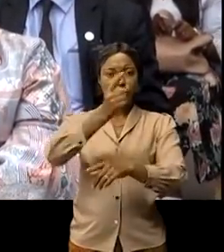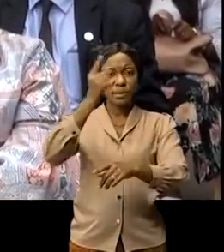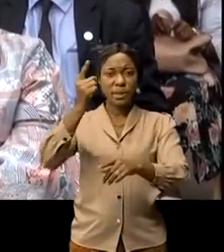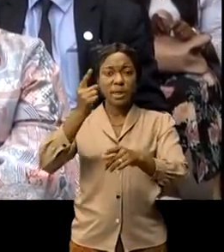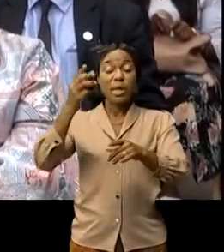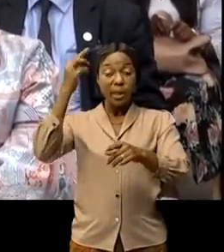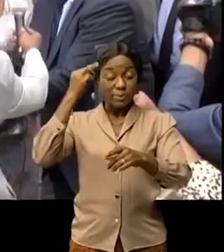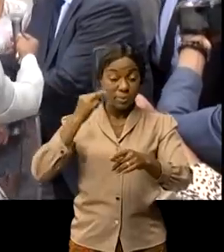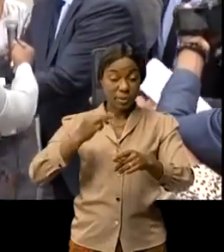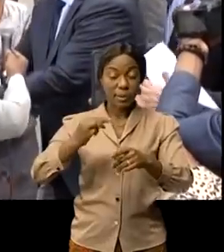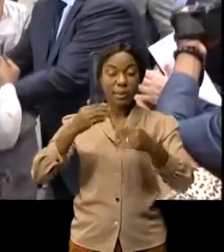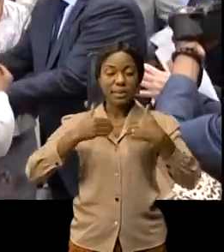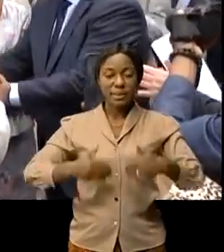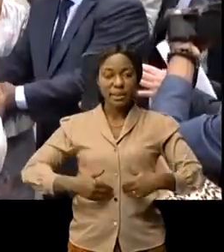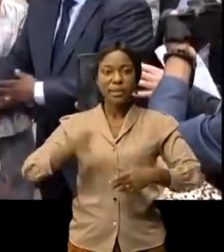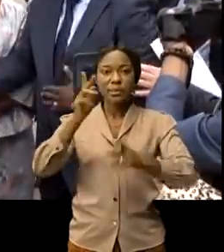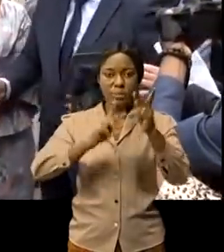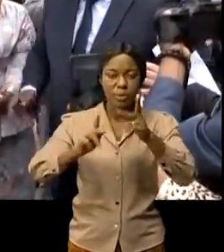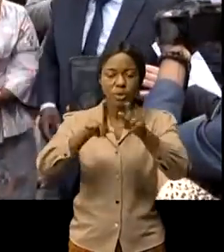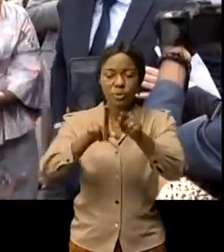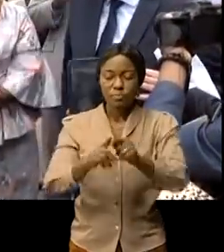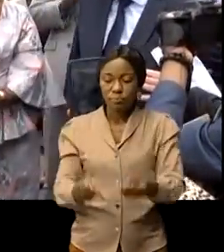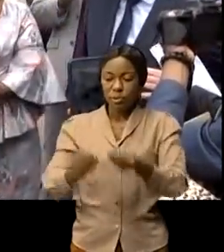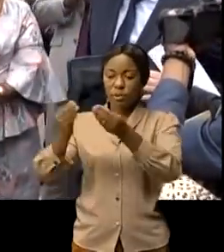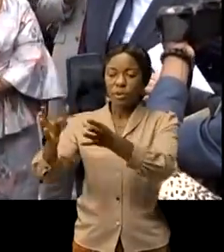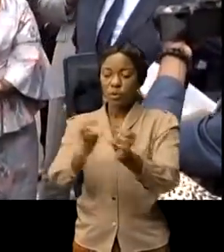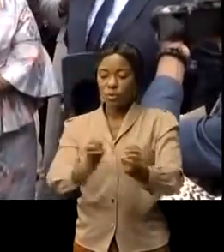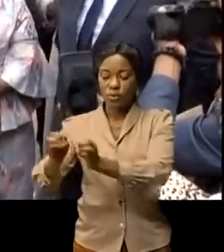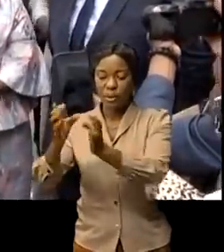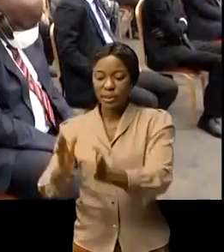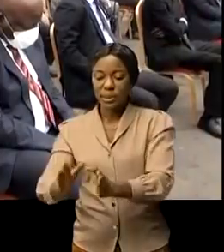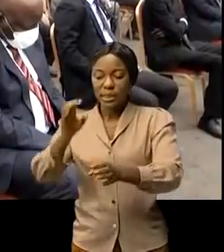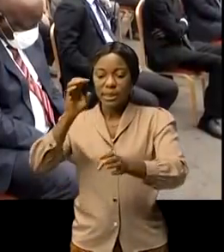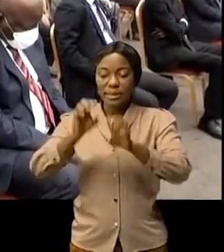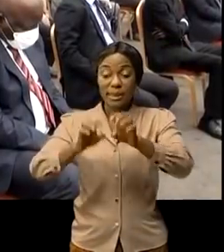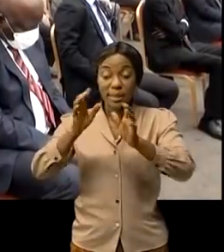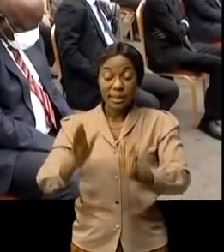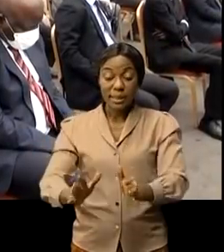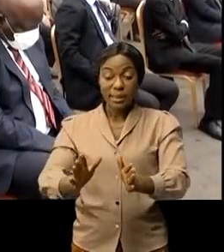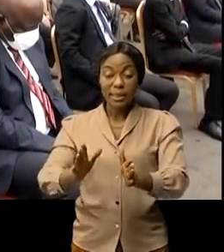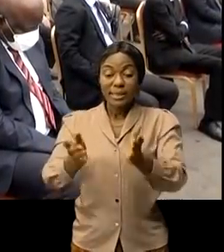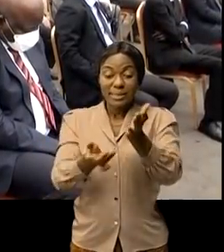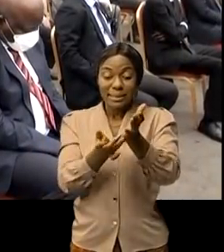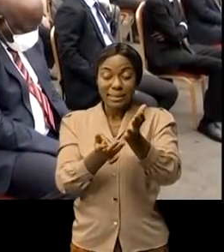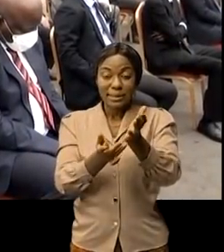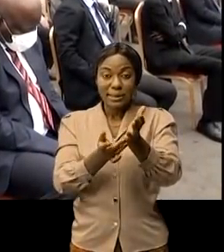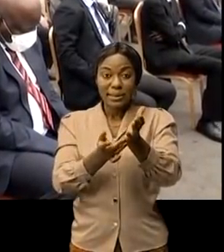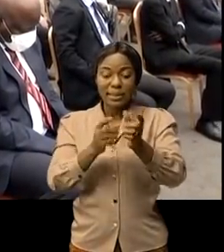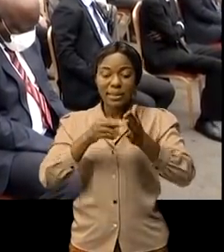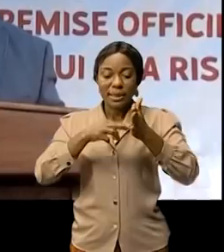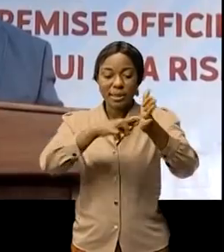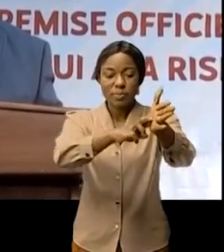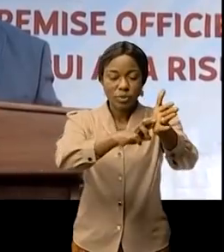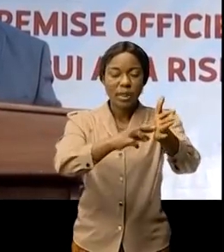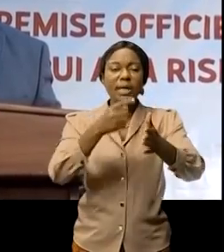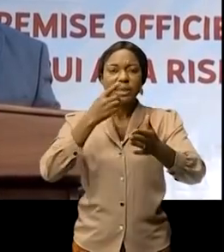publique Jean-Jacques Mbongani le a remis à son tour au coordonnateur du secrétariat technique de la riposte il a salué ce geste de la